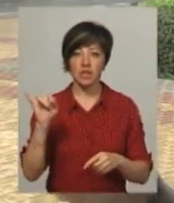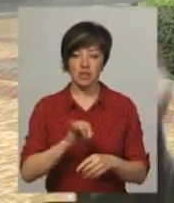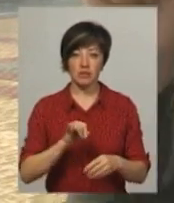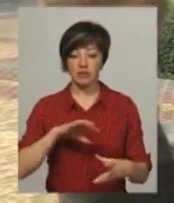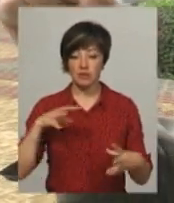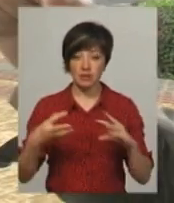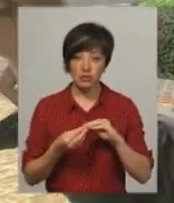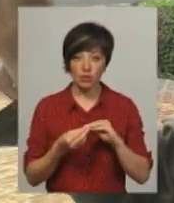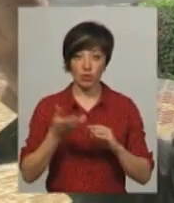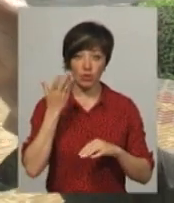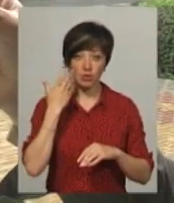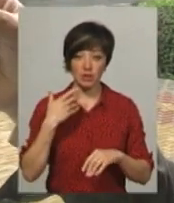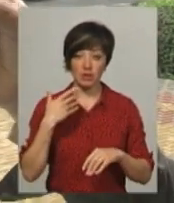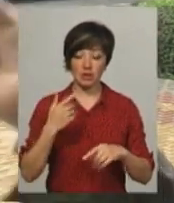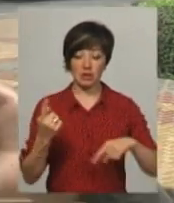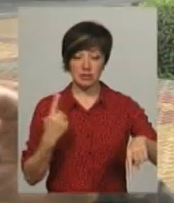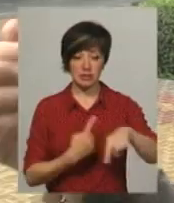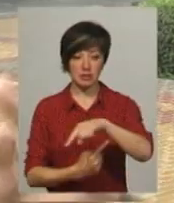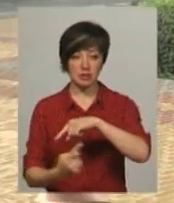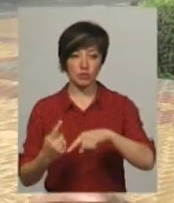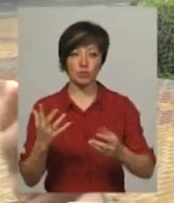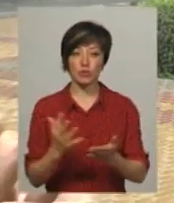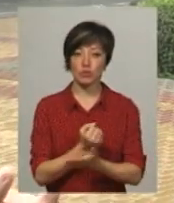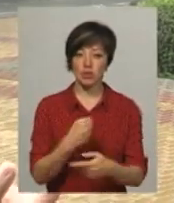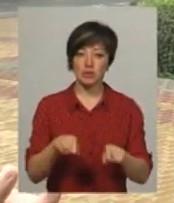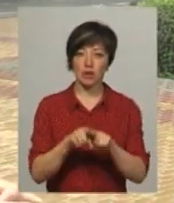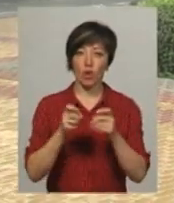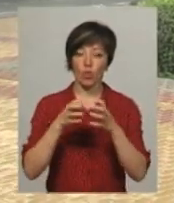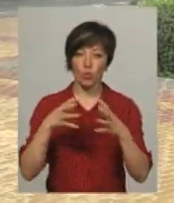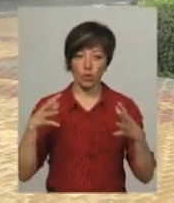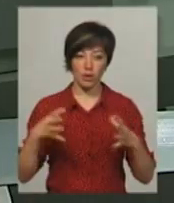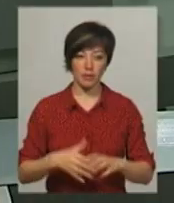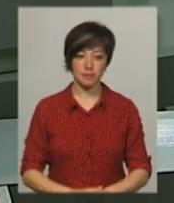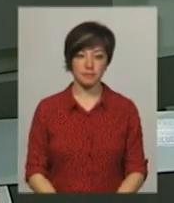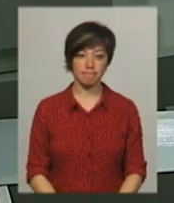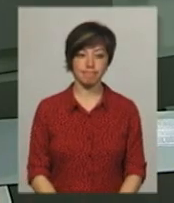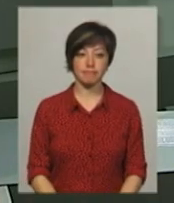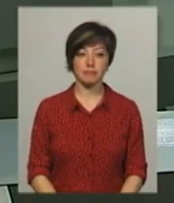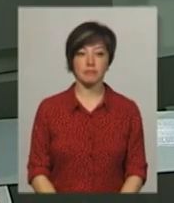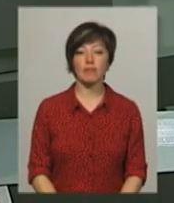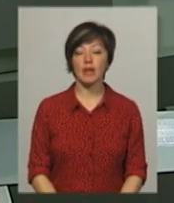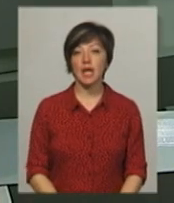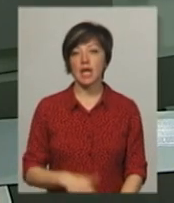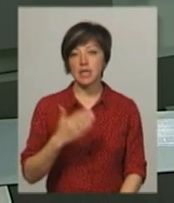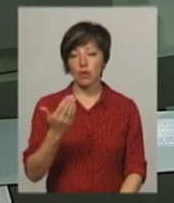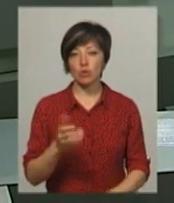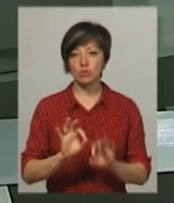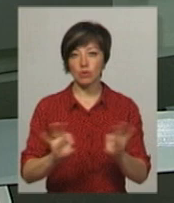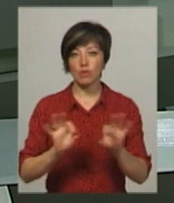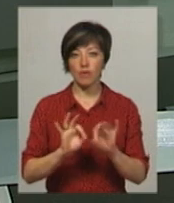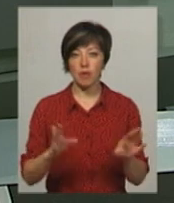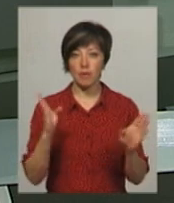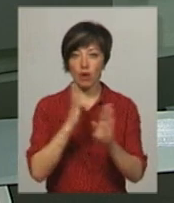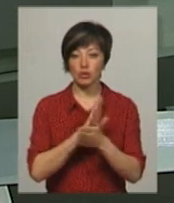після якогось технологічного циклу довго, виходить оця кулька. За словами Юрія Резнікова,